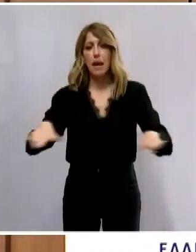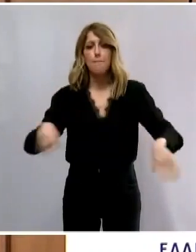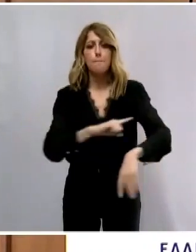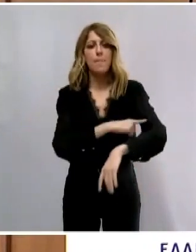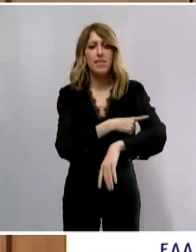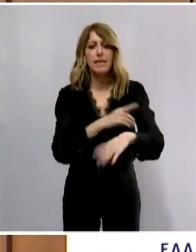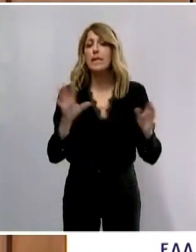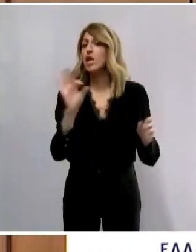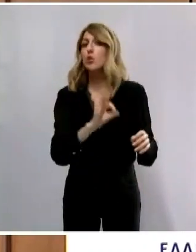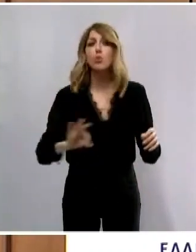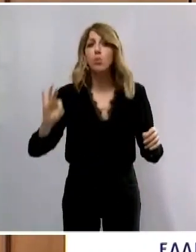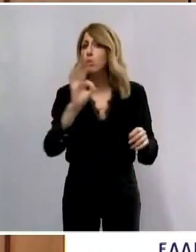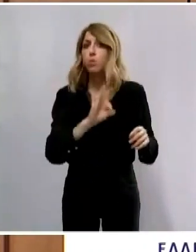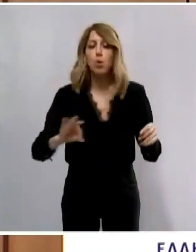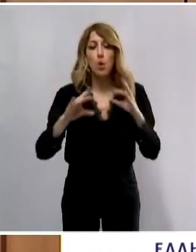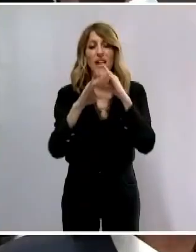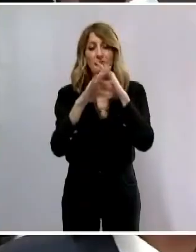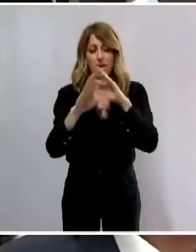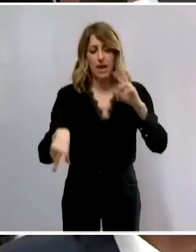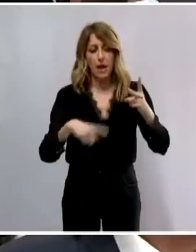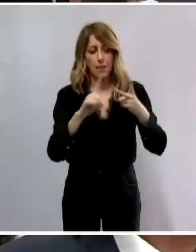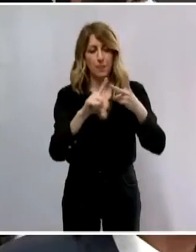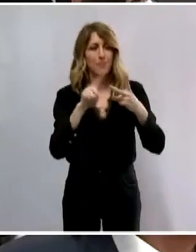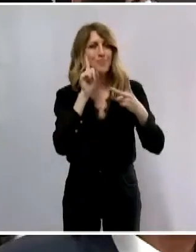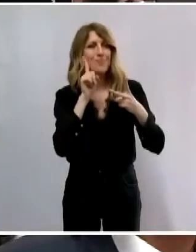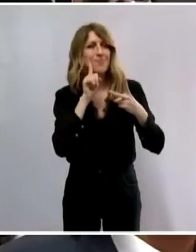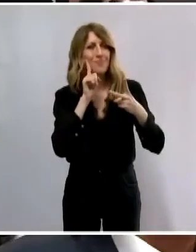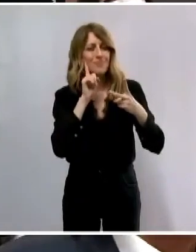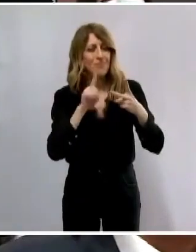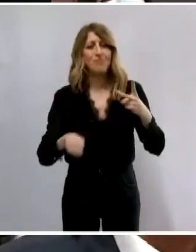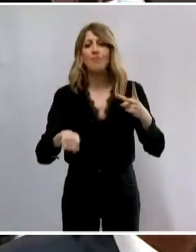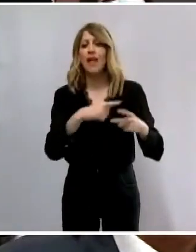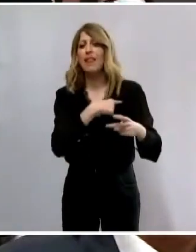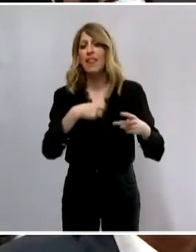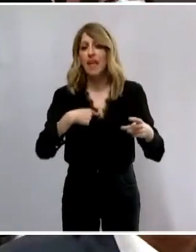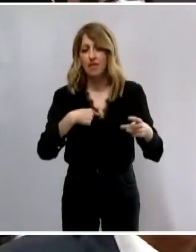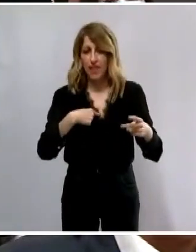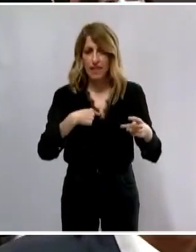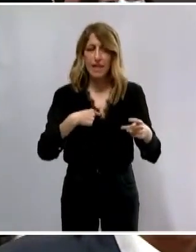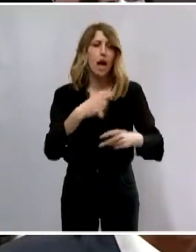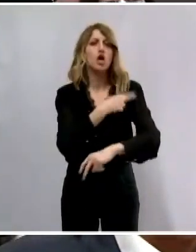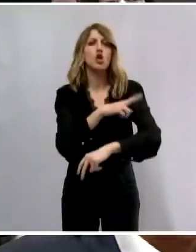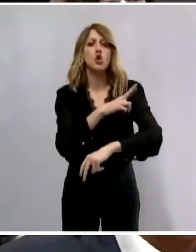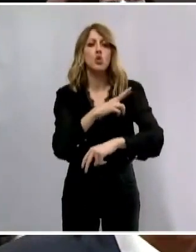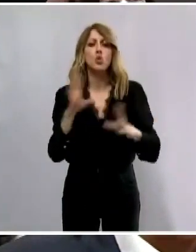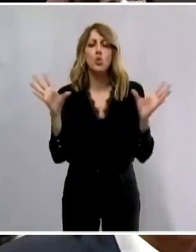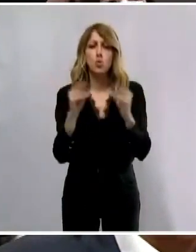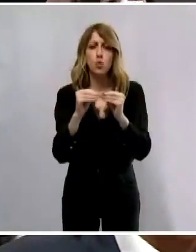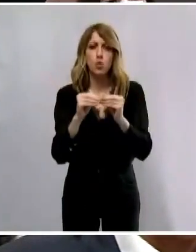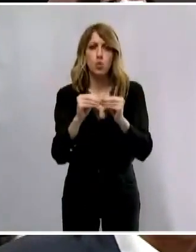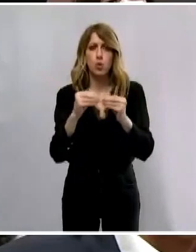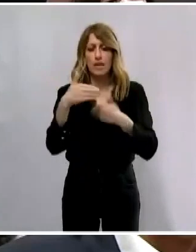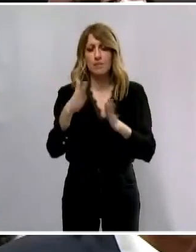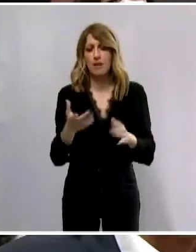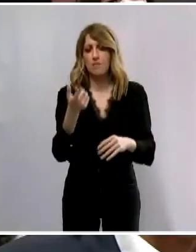Χαλκιαδάκη, Διευθύντρια Δικητικού Οικονομικού Στο Λασίθι. Ο παιδίατρος, ο Νικήτας